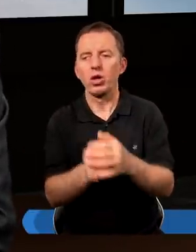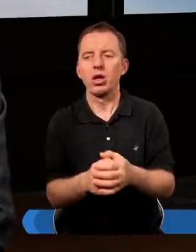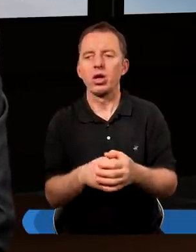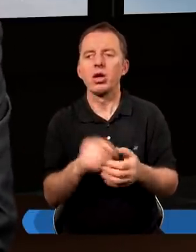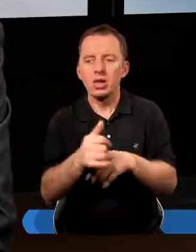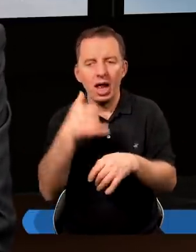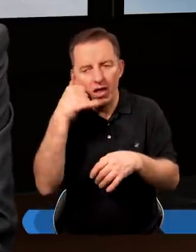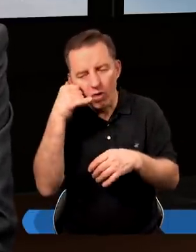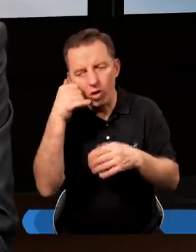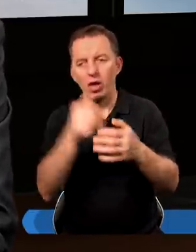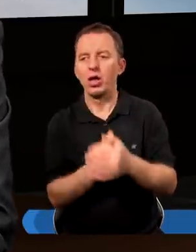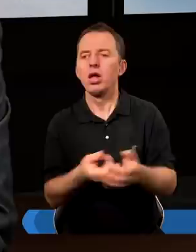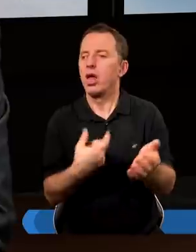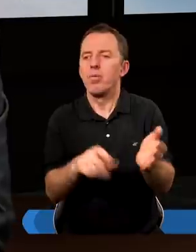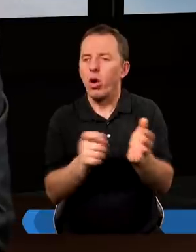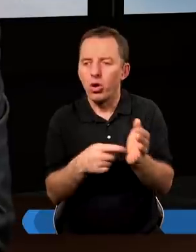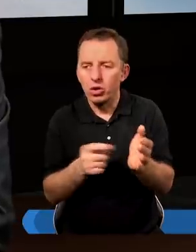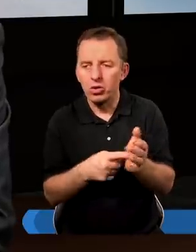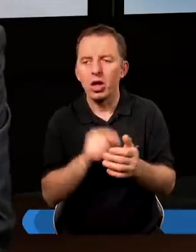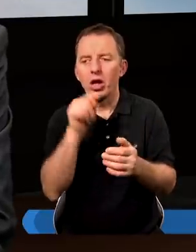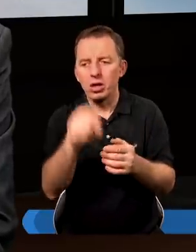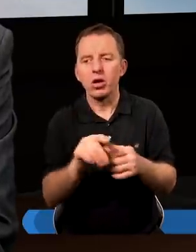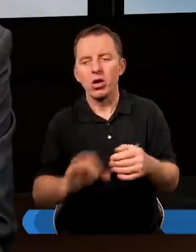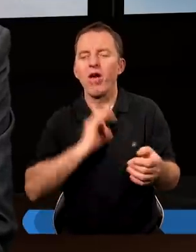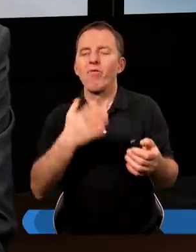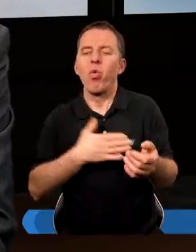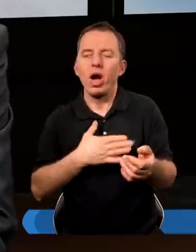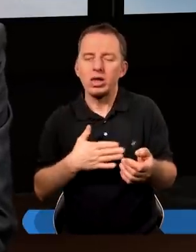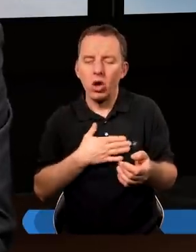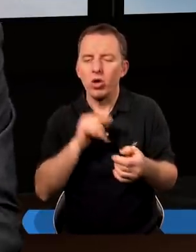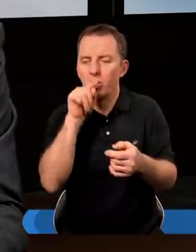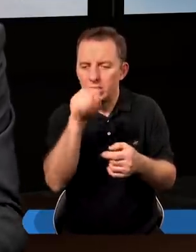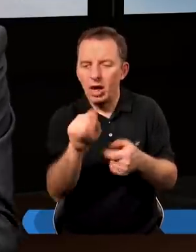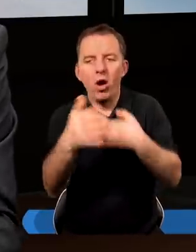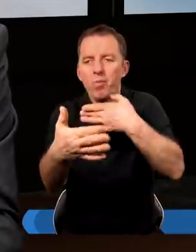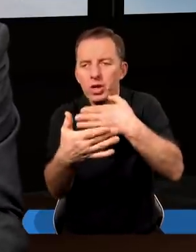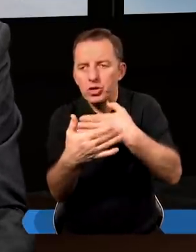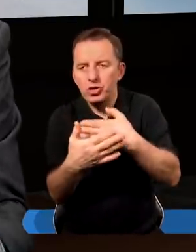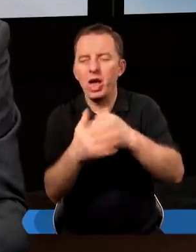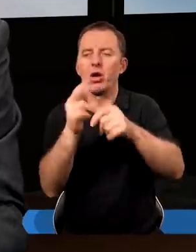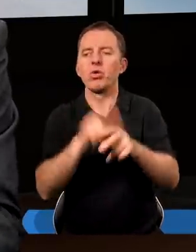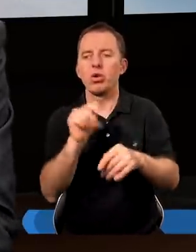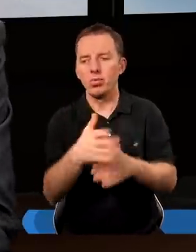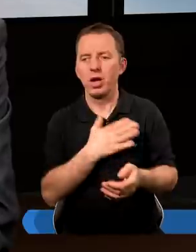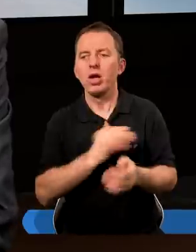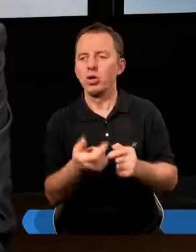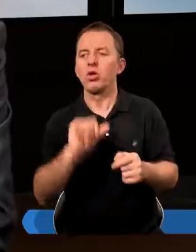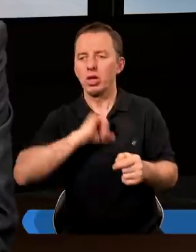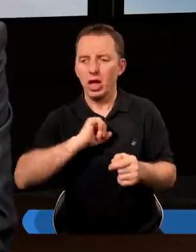prawda? Czy nowego telefonu. Nie pożądaj tego, co jest własnością twojego bliźniego. Bądź zadowolony z tego, co